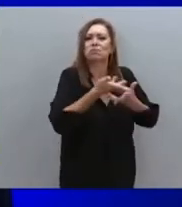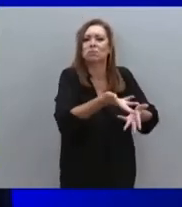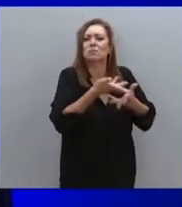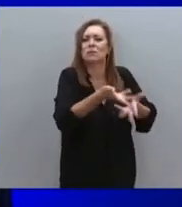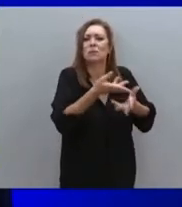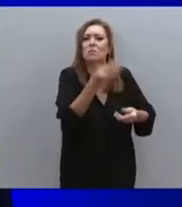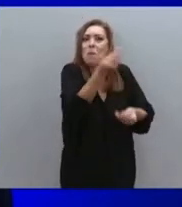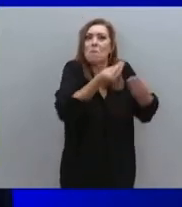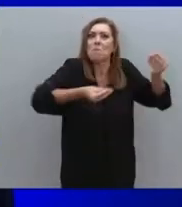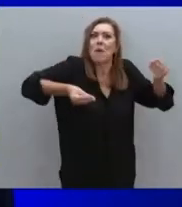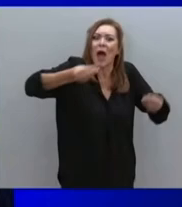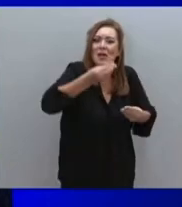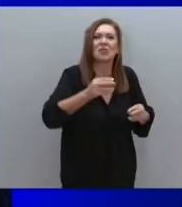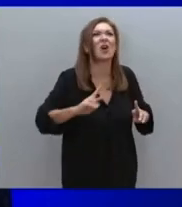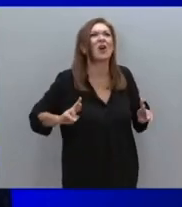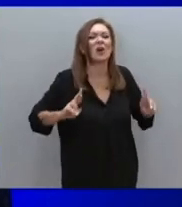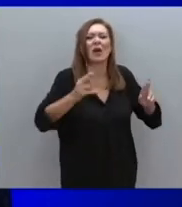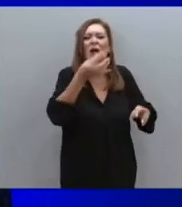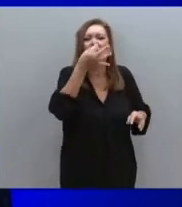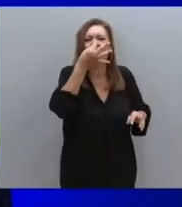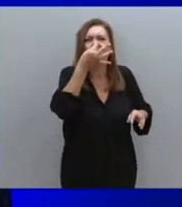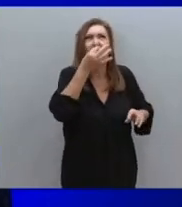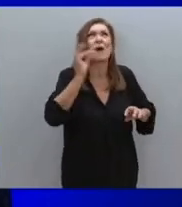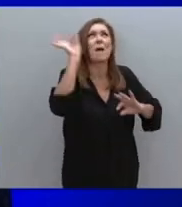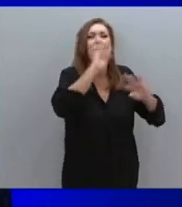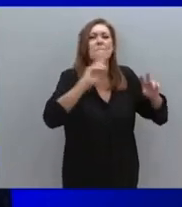σχετικά λιγότερο διοξείο του άνθρακα σχετικά με τις παλαιότερες μονάδες.